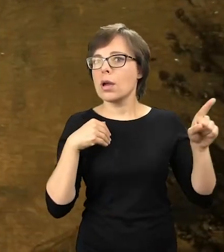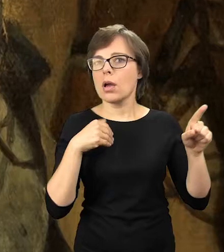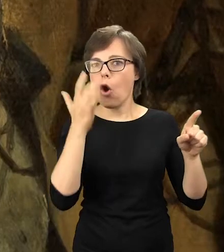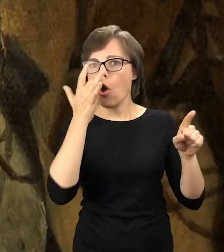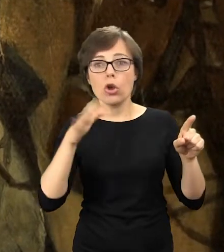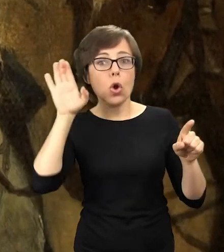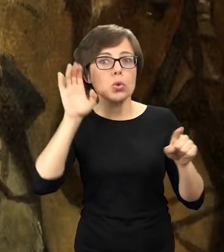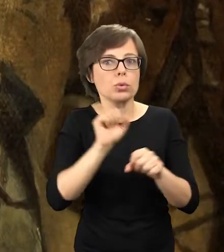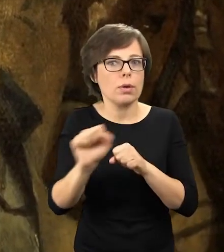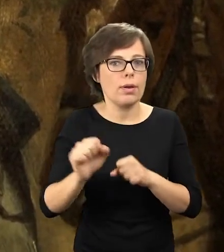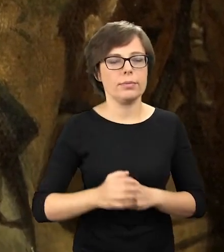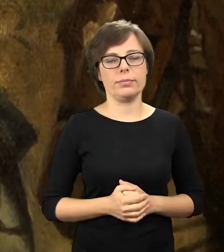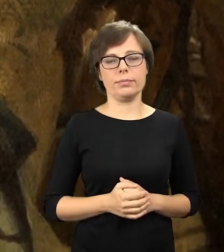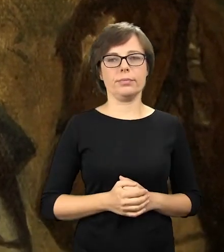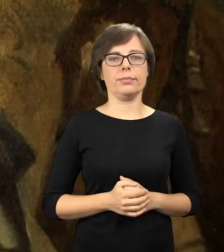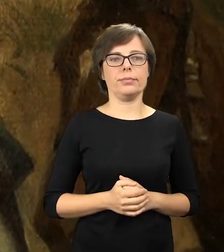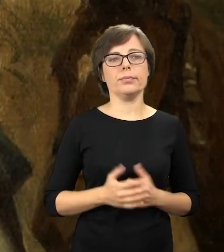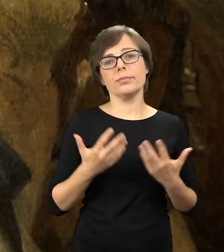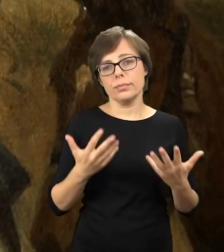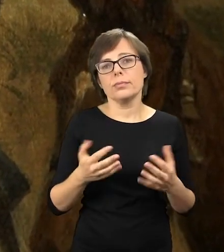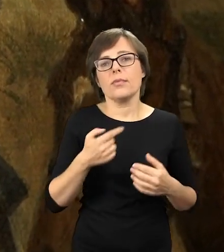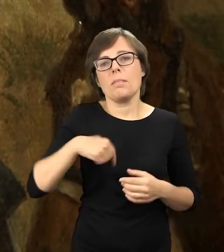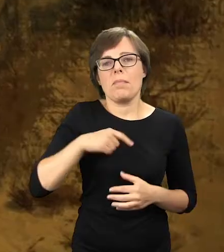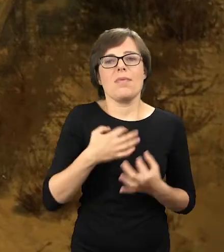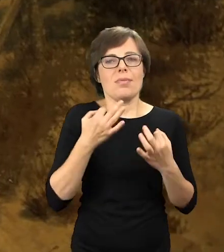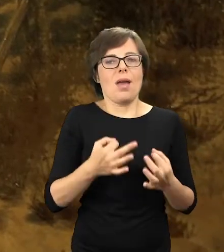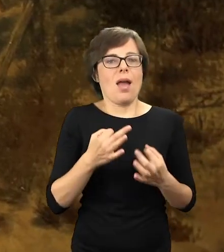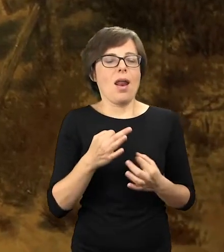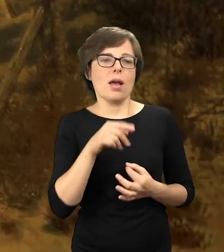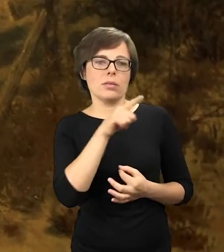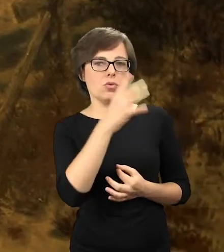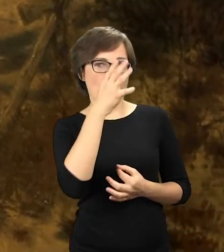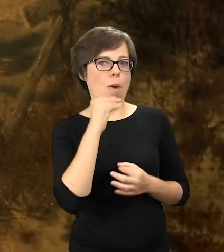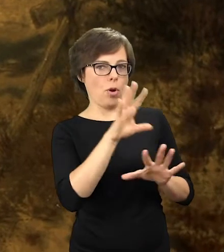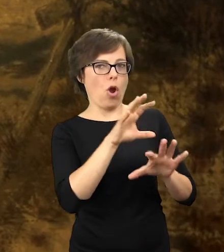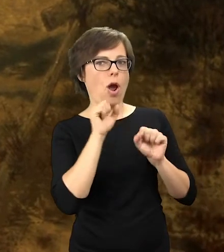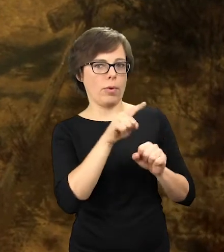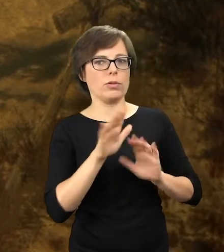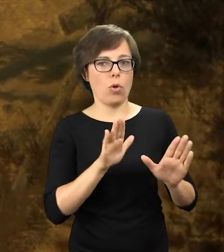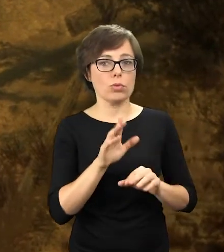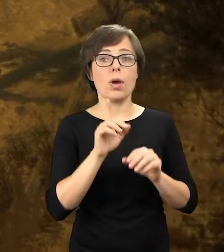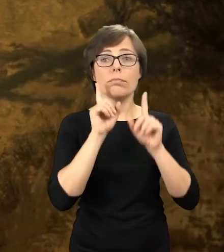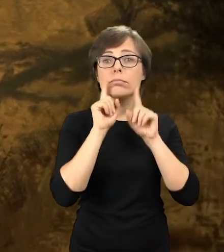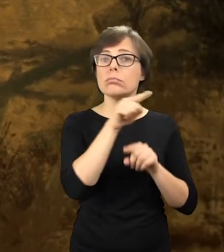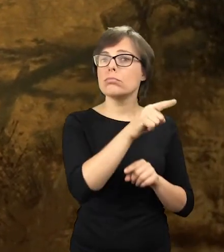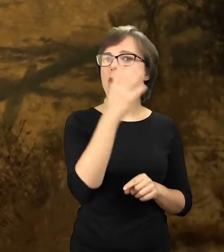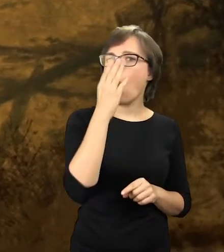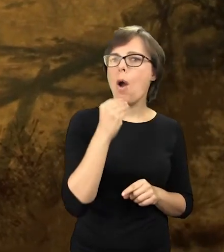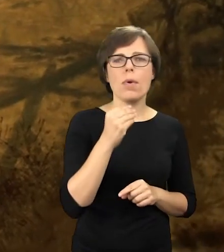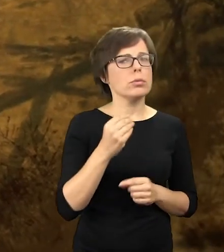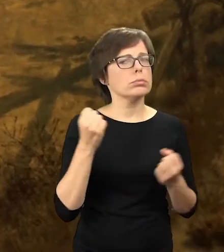niebezpieczeństwie. Taka jest interpretacyjna hipoteza tego niezwykłego